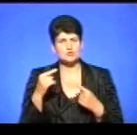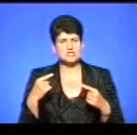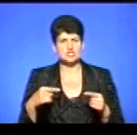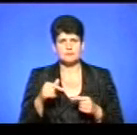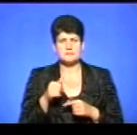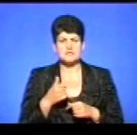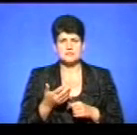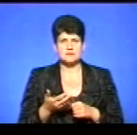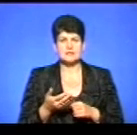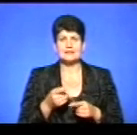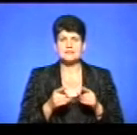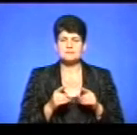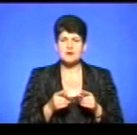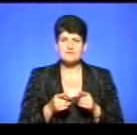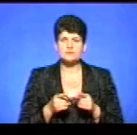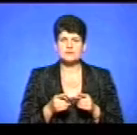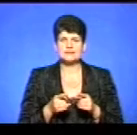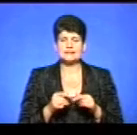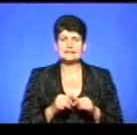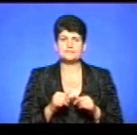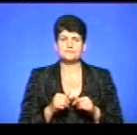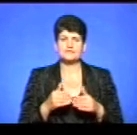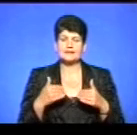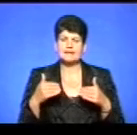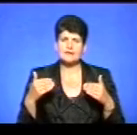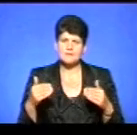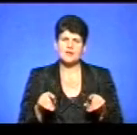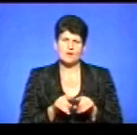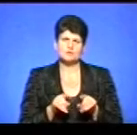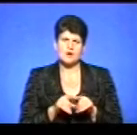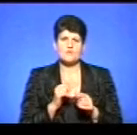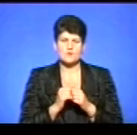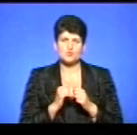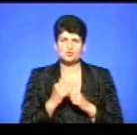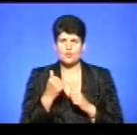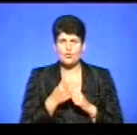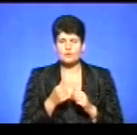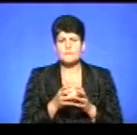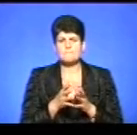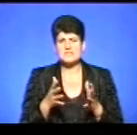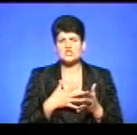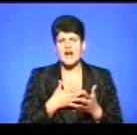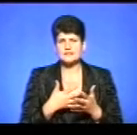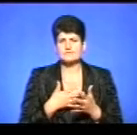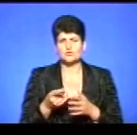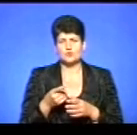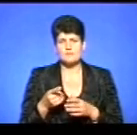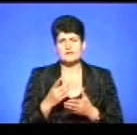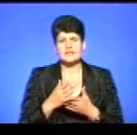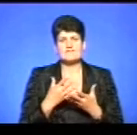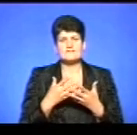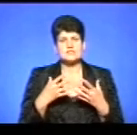місяцями? Насправді, динаміка і статистика, вона приблизно однакова кожного року. Звичайно, що найбільше активні тернополяни стоять